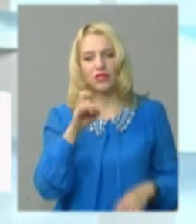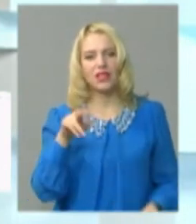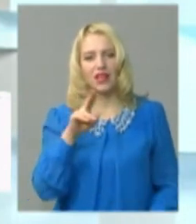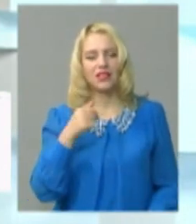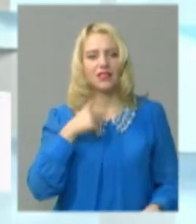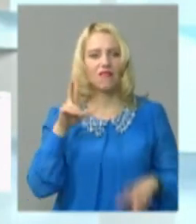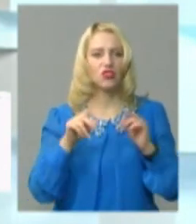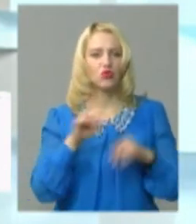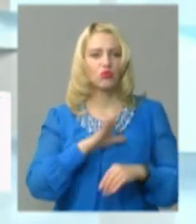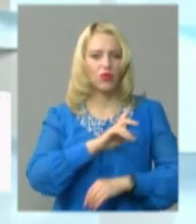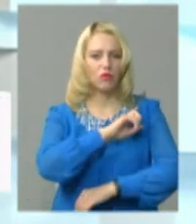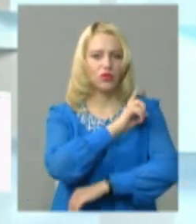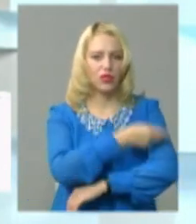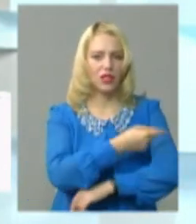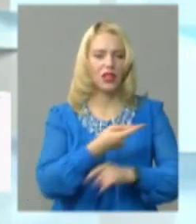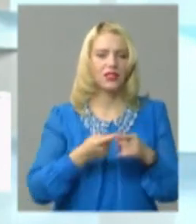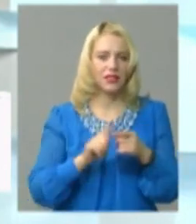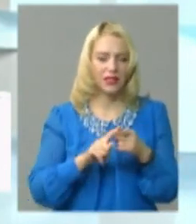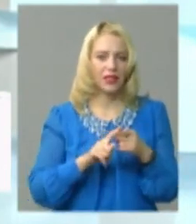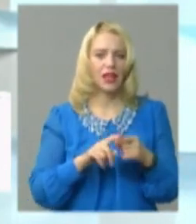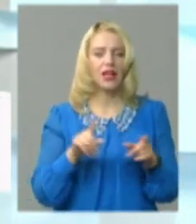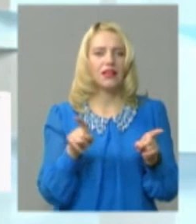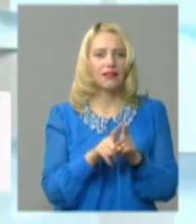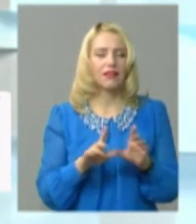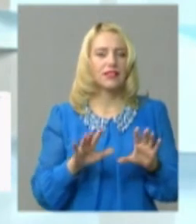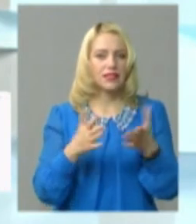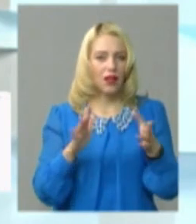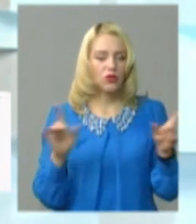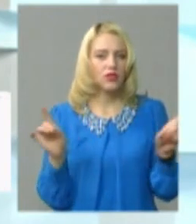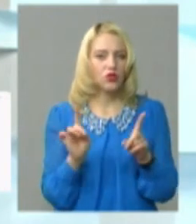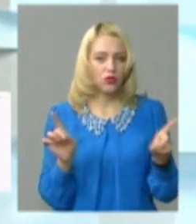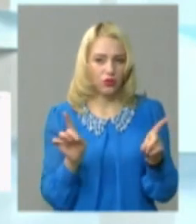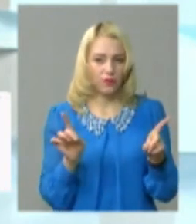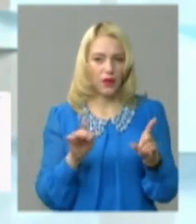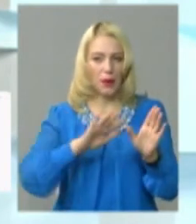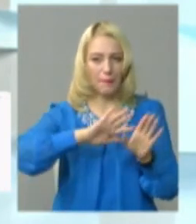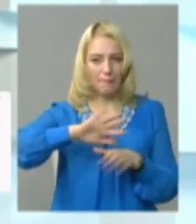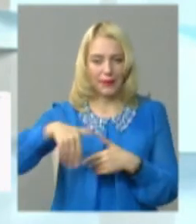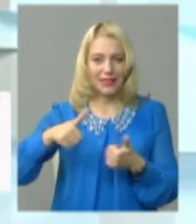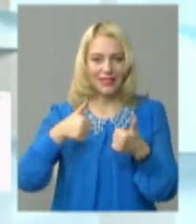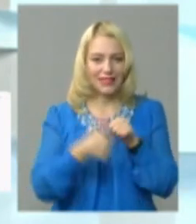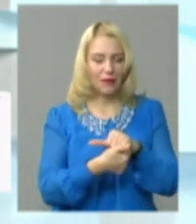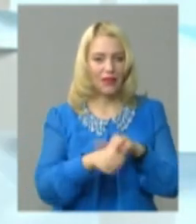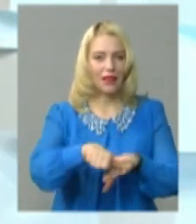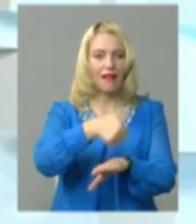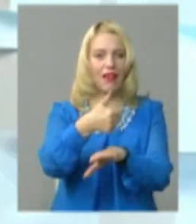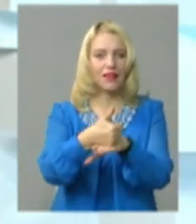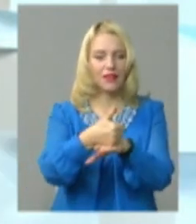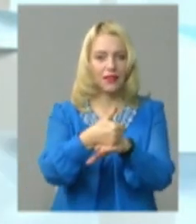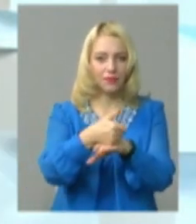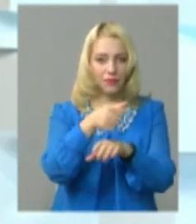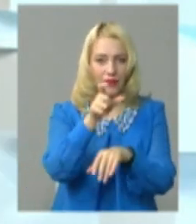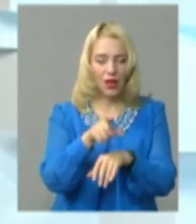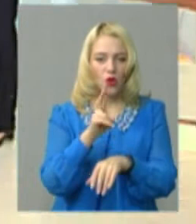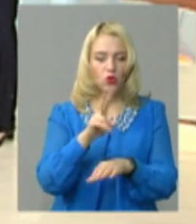була одна з найпотужніх на цій каденції. Так сталося, що після заміни лідера, коли очолив